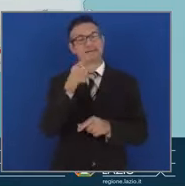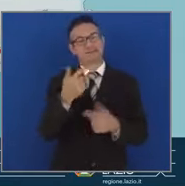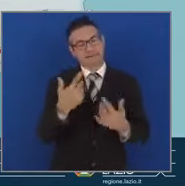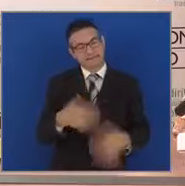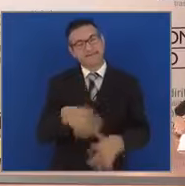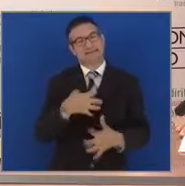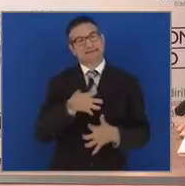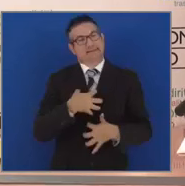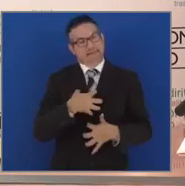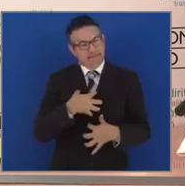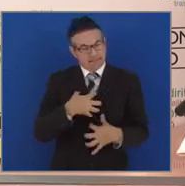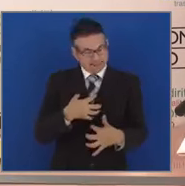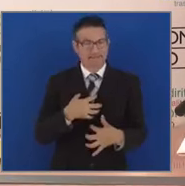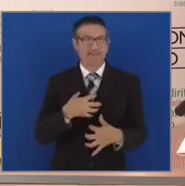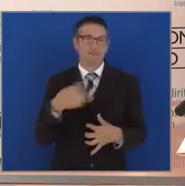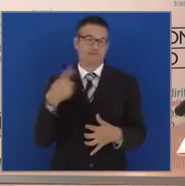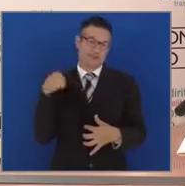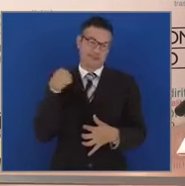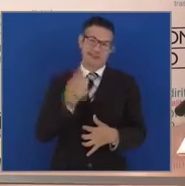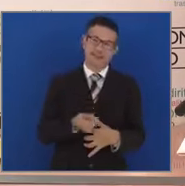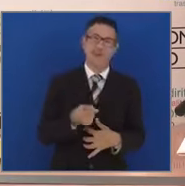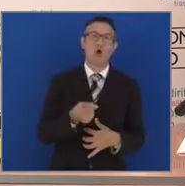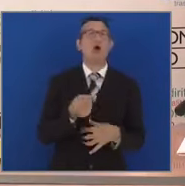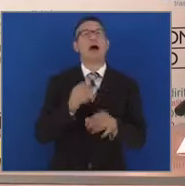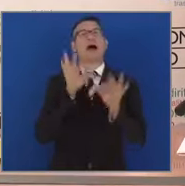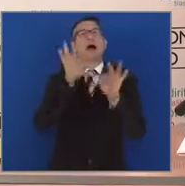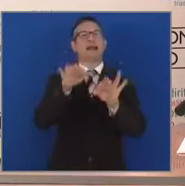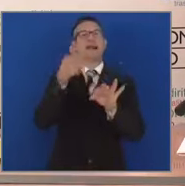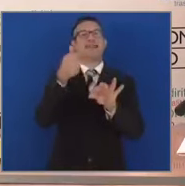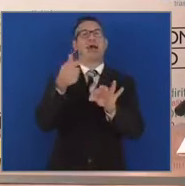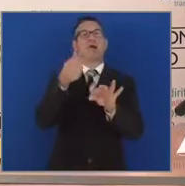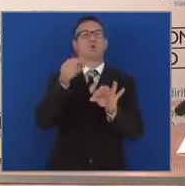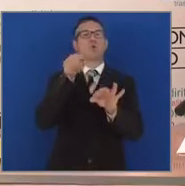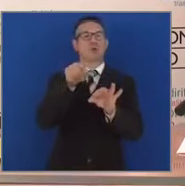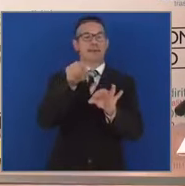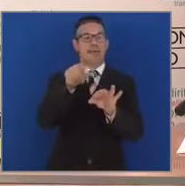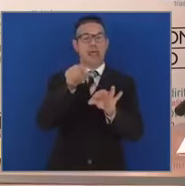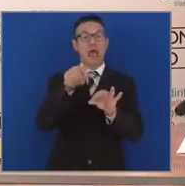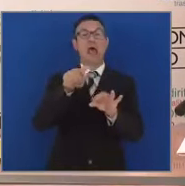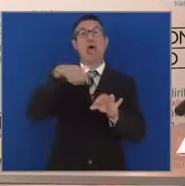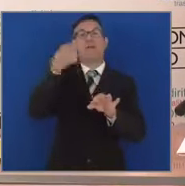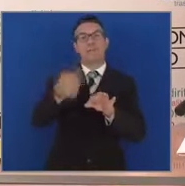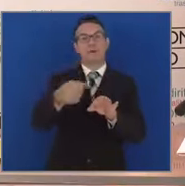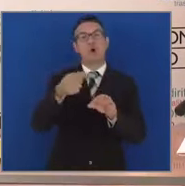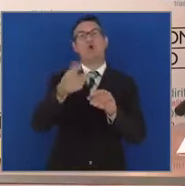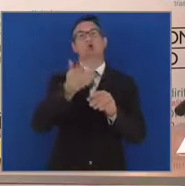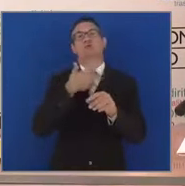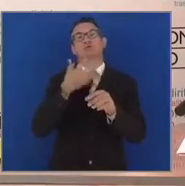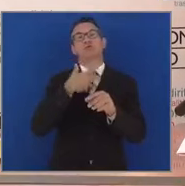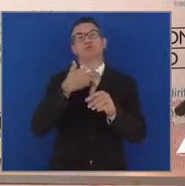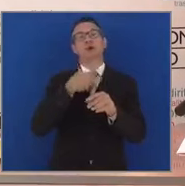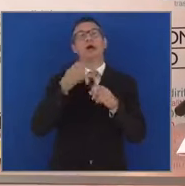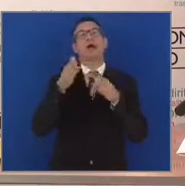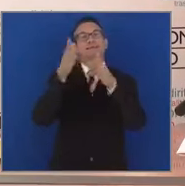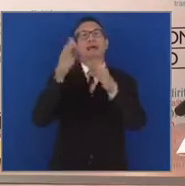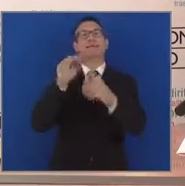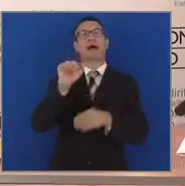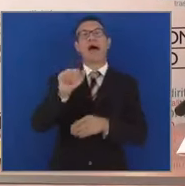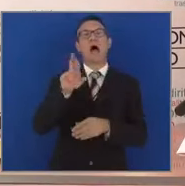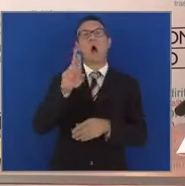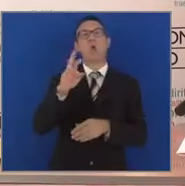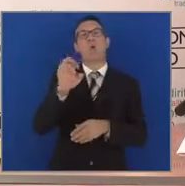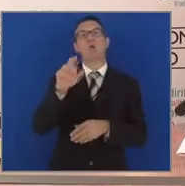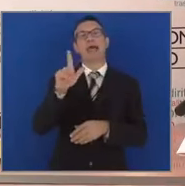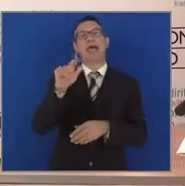buco, che ora si ferma a Tarquinia e poi riprende dopo l'Aurelia molti chilometri